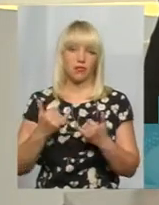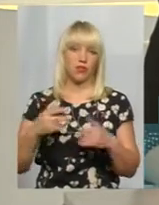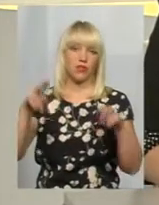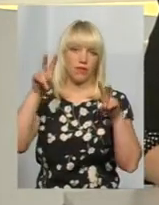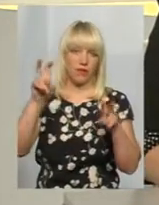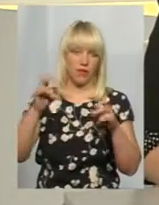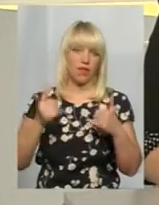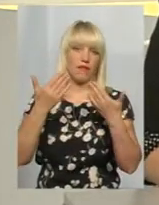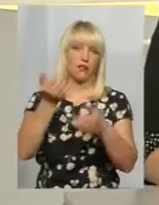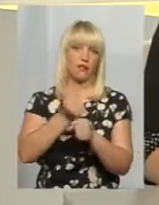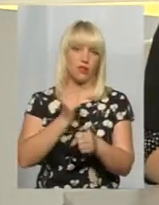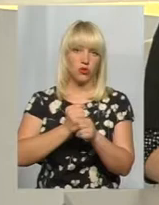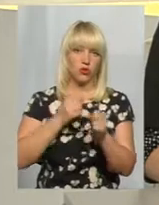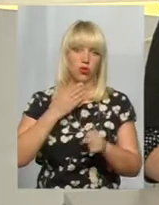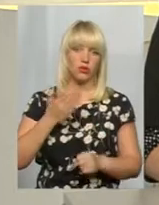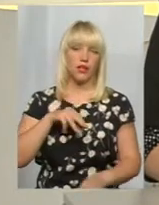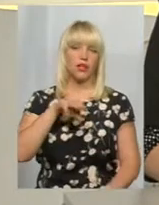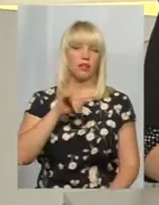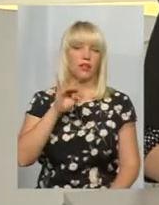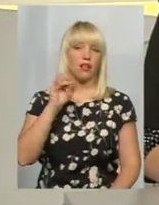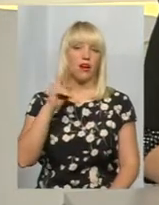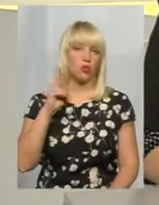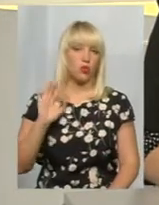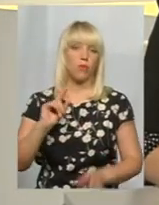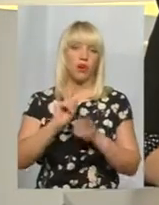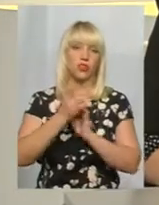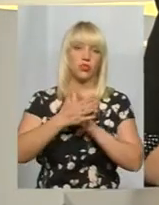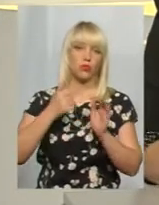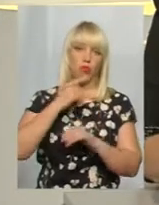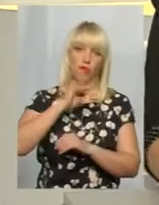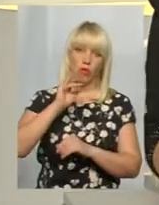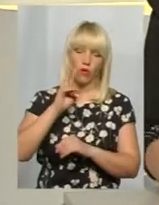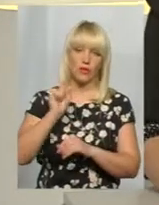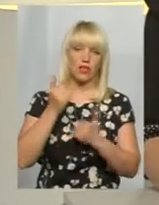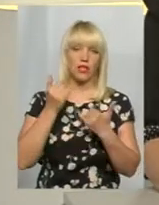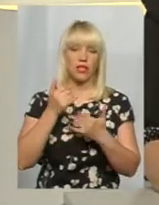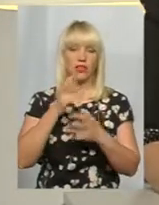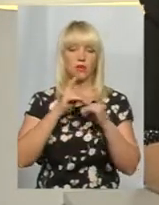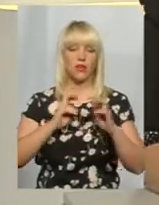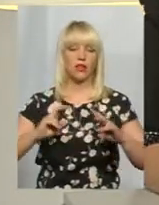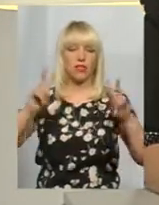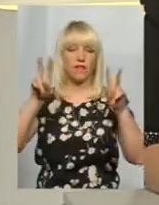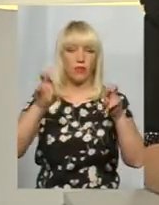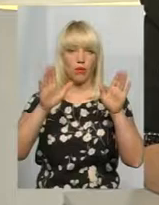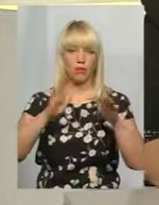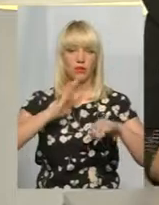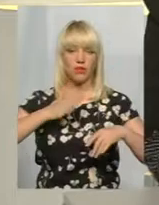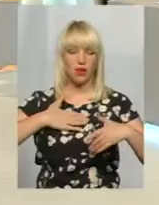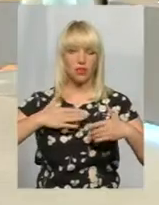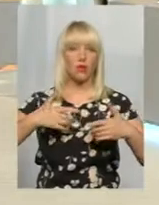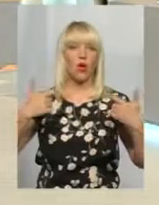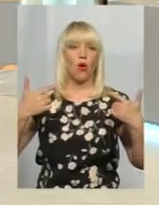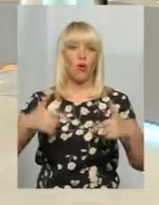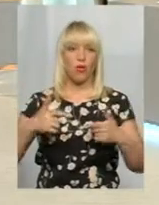Суспільному. В студії працює ведучий іномітражка, переклад на мову жестів Оксана Фіновська. А розбиратись у темі ми будемо з нашим гостем. В нас